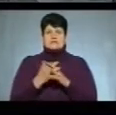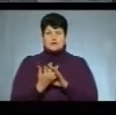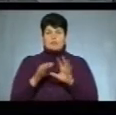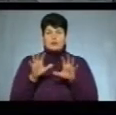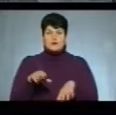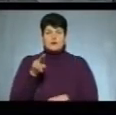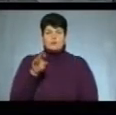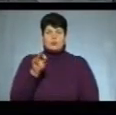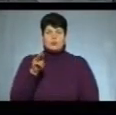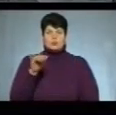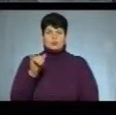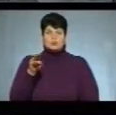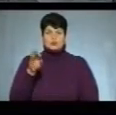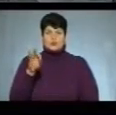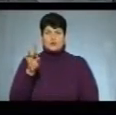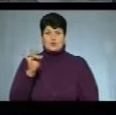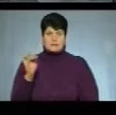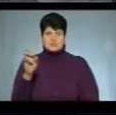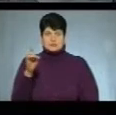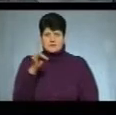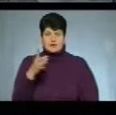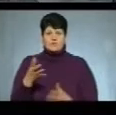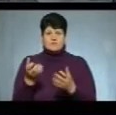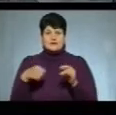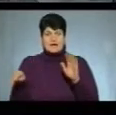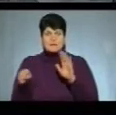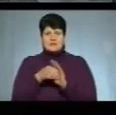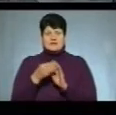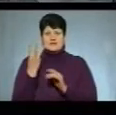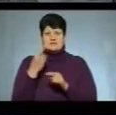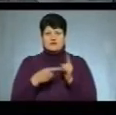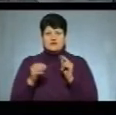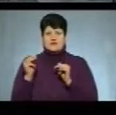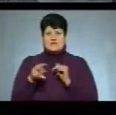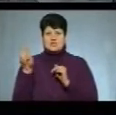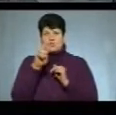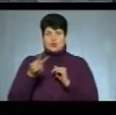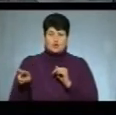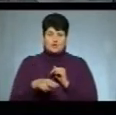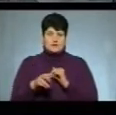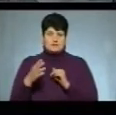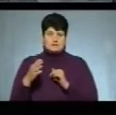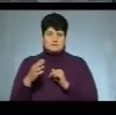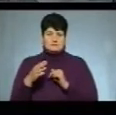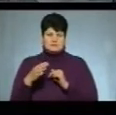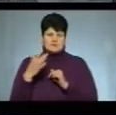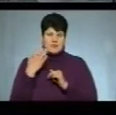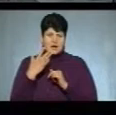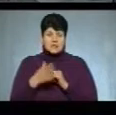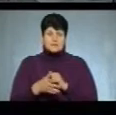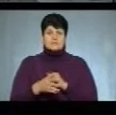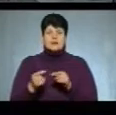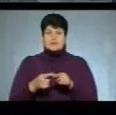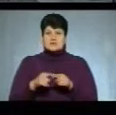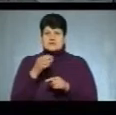Потутори на Бережанщині, якого затримали на хабарі в розмірі 3,5 тисячі доларів Сполучених Штатів Америки. Про це нам сьогодні